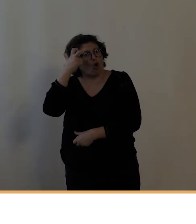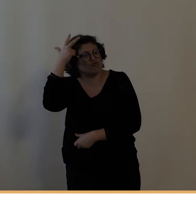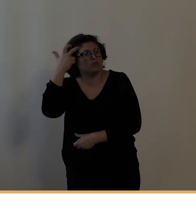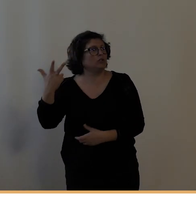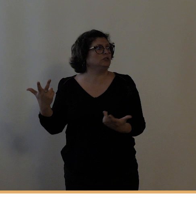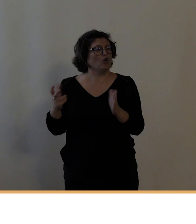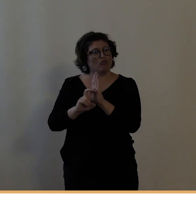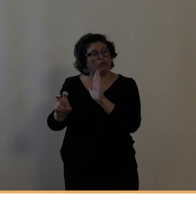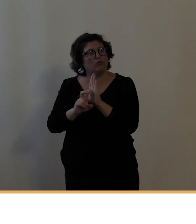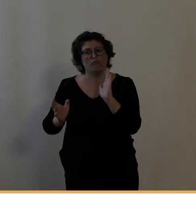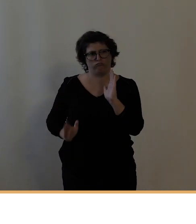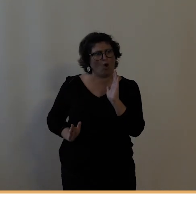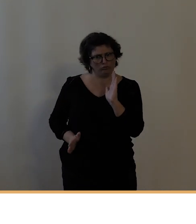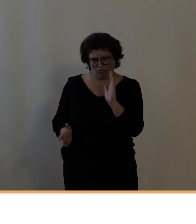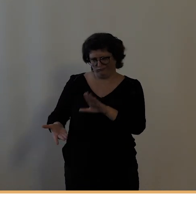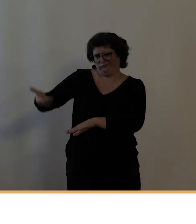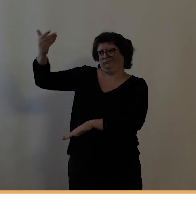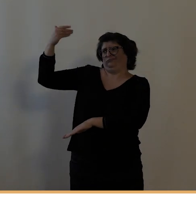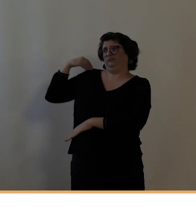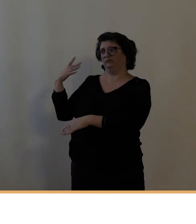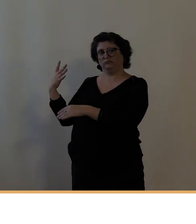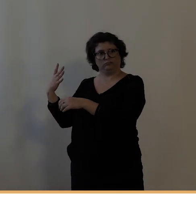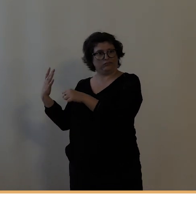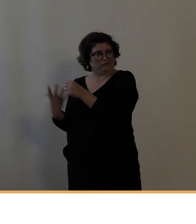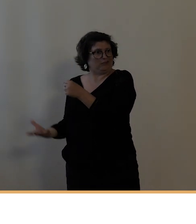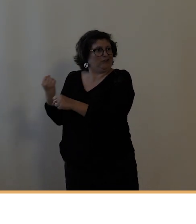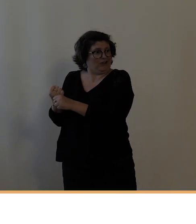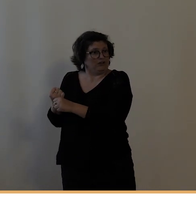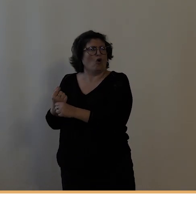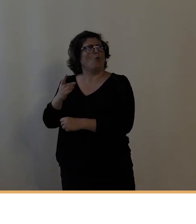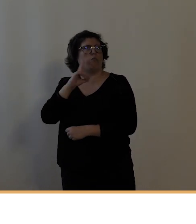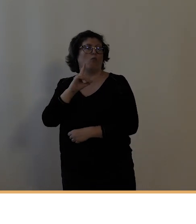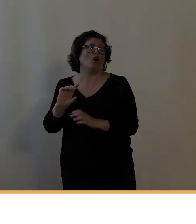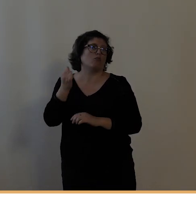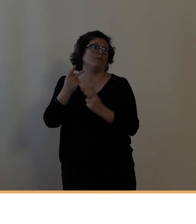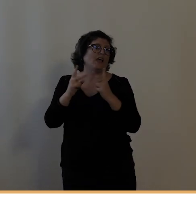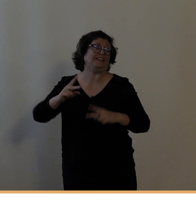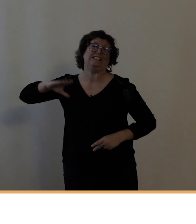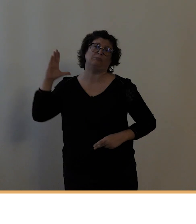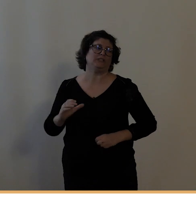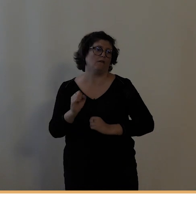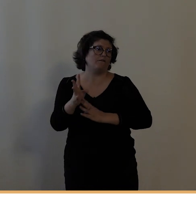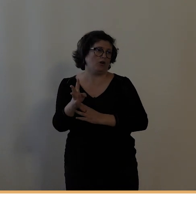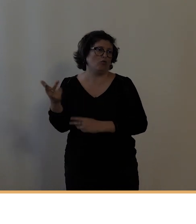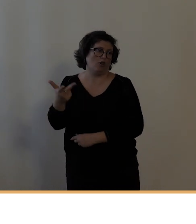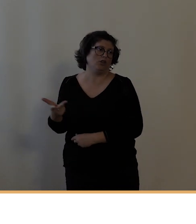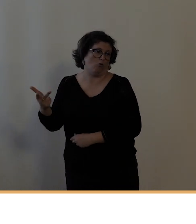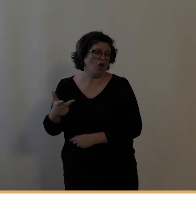ou Grenoble qui sont véritablement les berceurs du cyclisme en France. A titre indicatif,